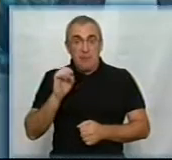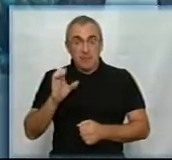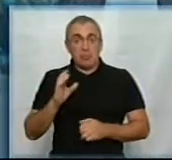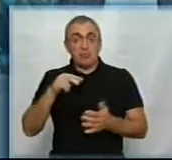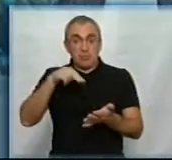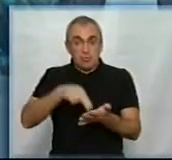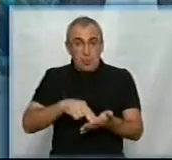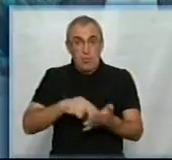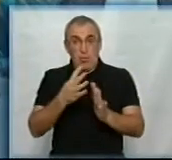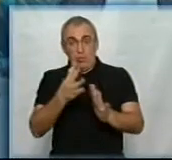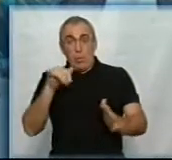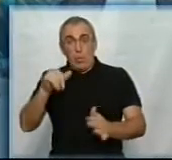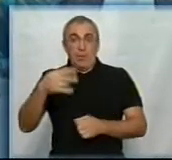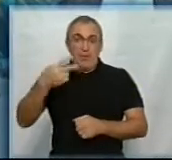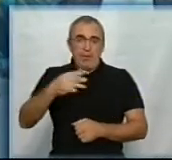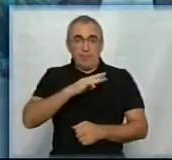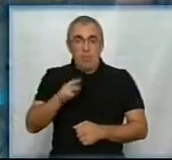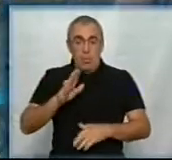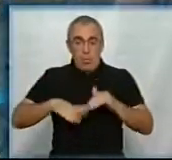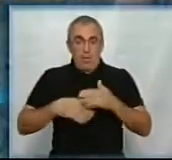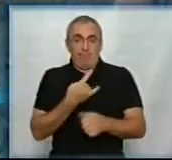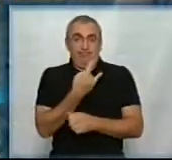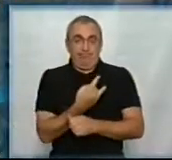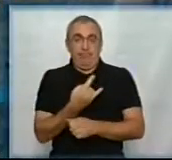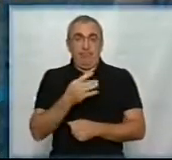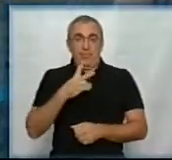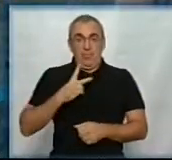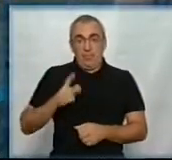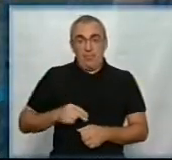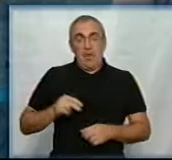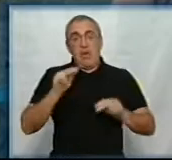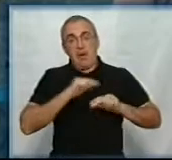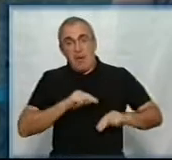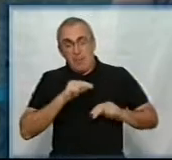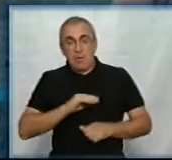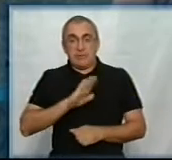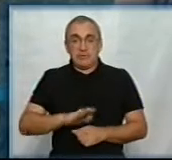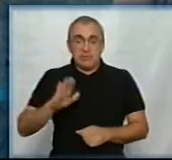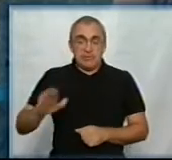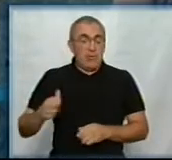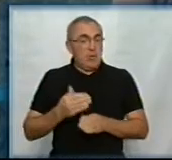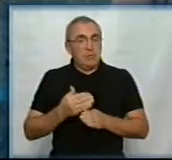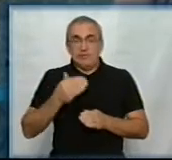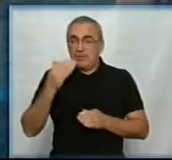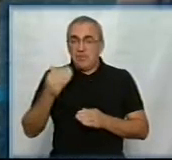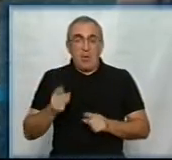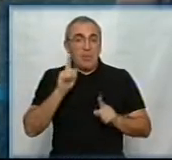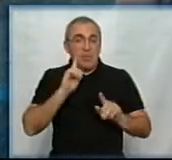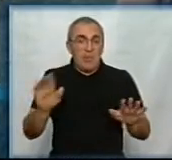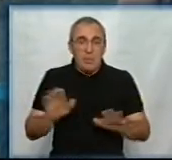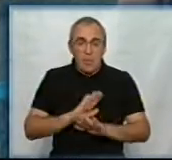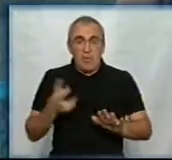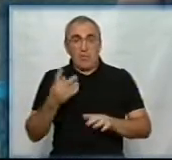стоїть у черзі 20 хвилин. На руках тримає доньку. На роботу в садочок запізнімось трохи, звісно, неудобно. Треба